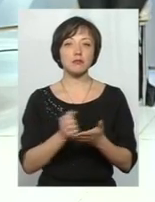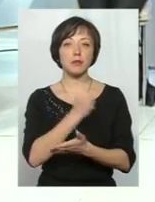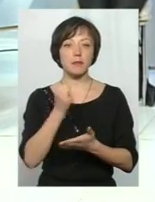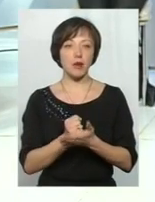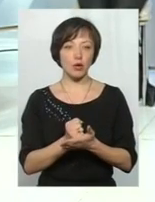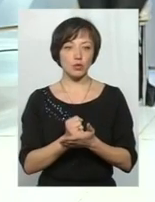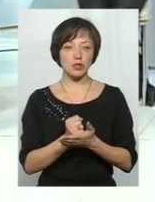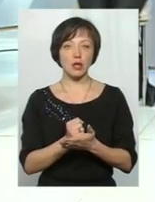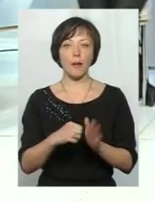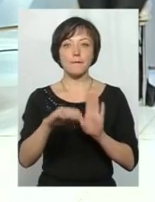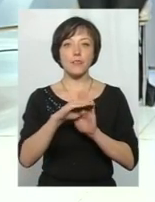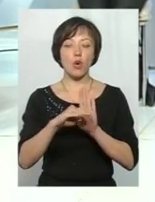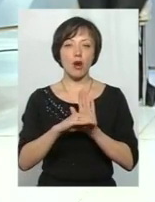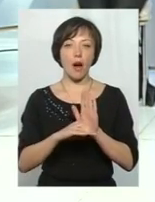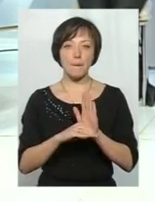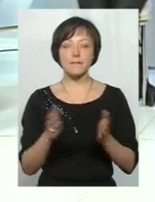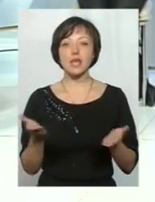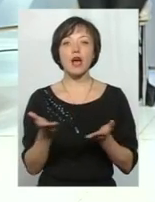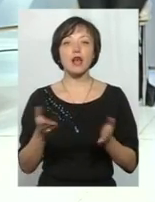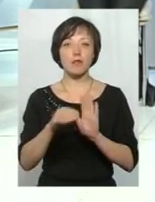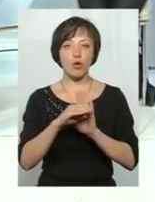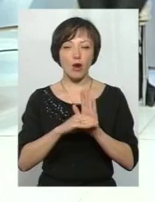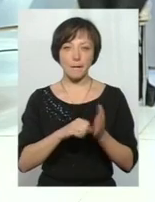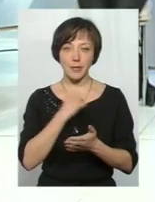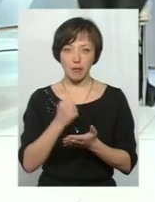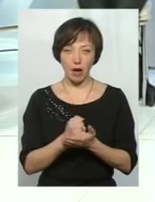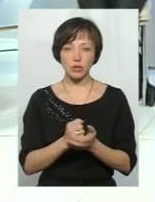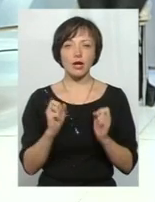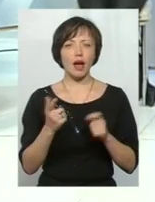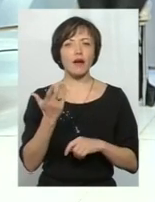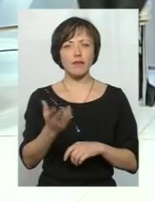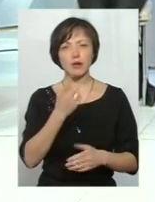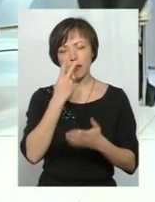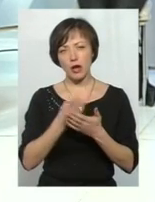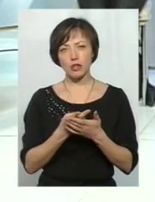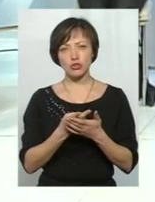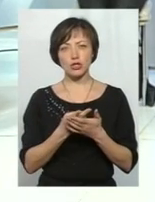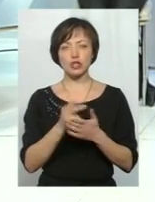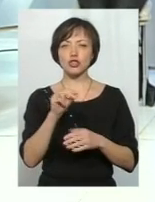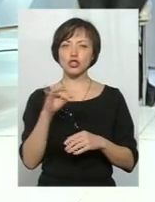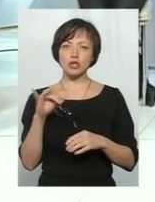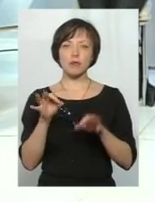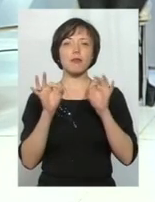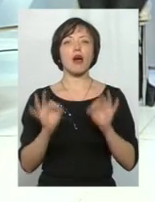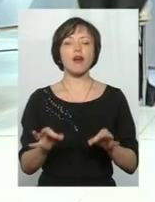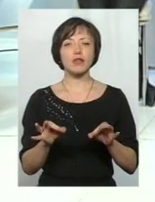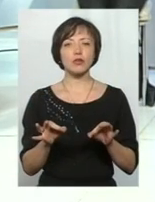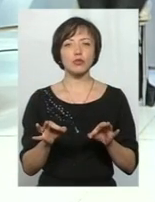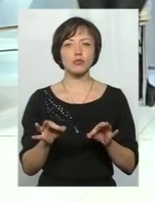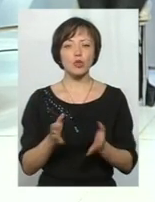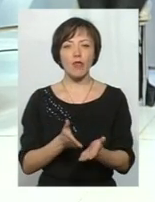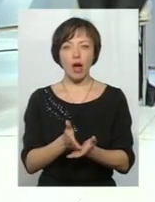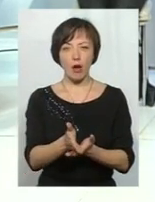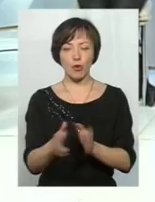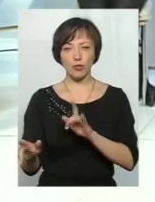програми, які програми приймаються. Як ви бачите, чи в правильному